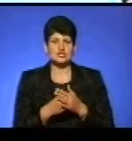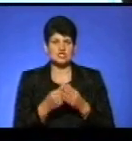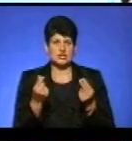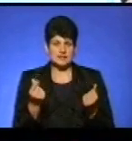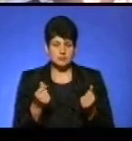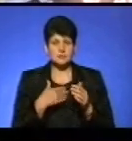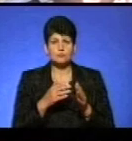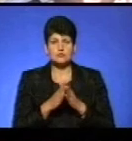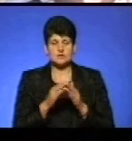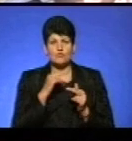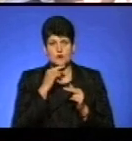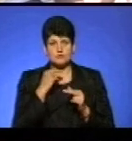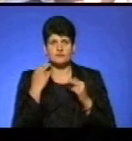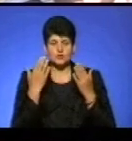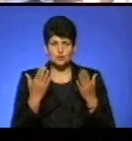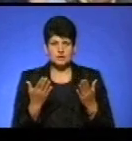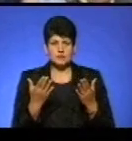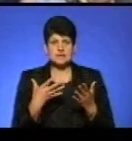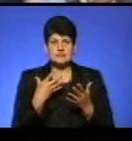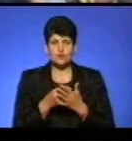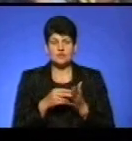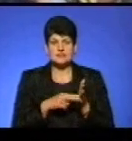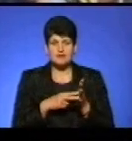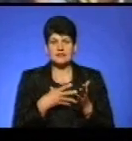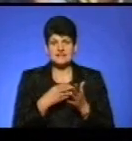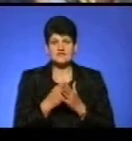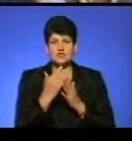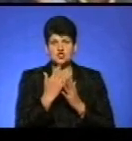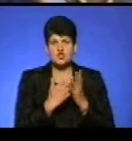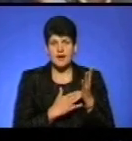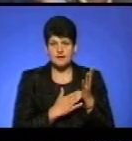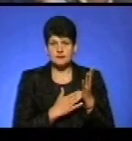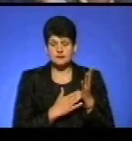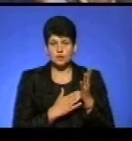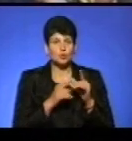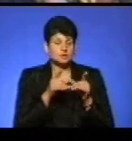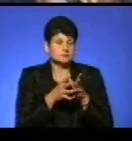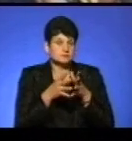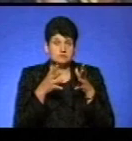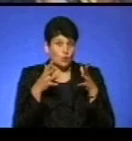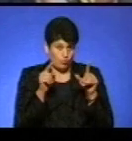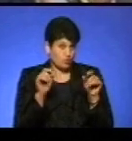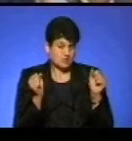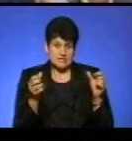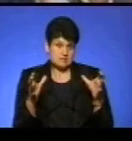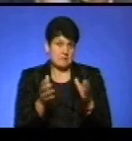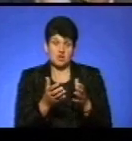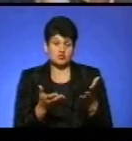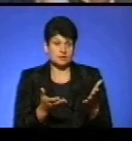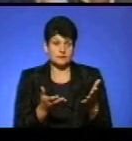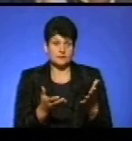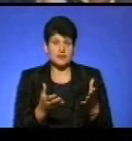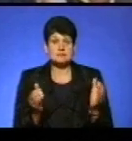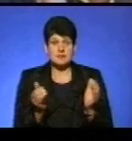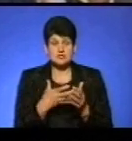просили їх звернути увагу на свої ставки, на свій штат. Штат в них дуже роздутий. Його можна зменшити, зменшити